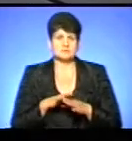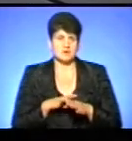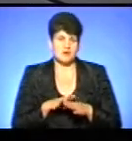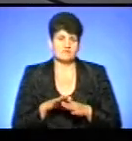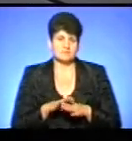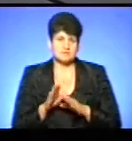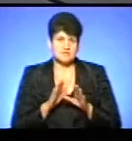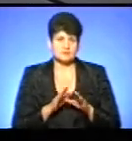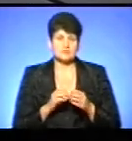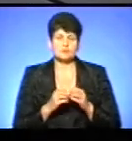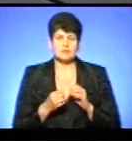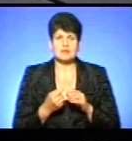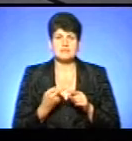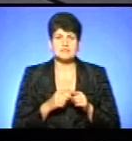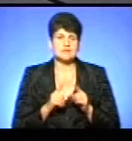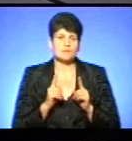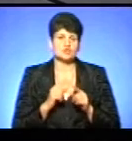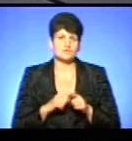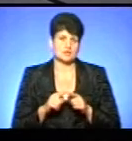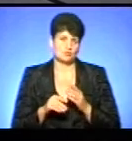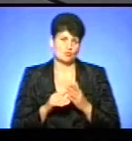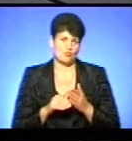єдина проблема – це по екстренній медичній допомозі.